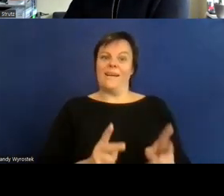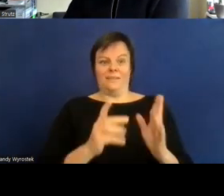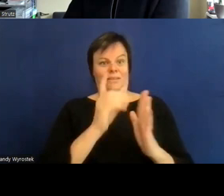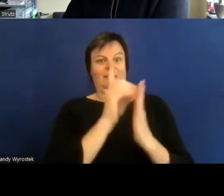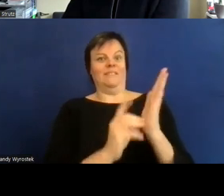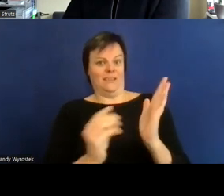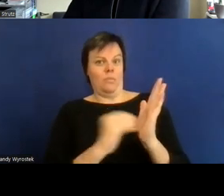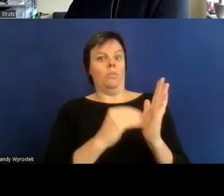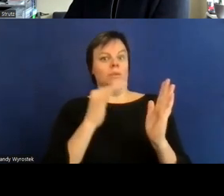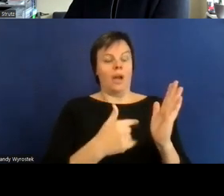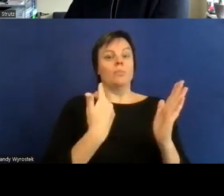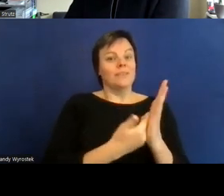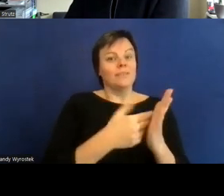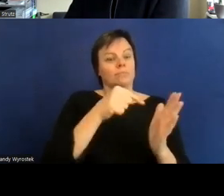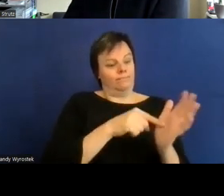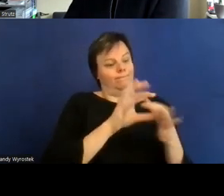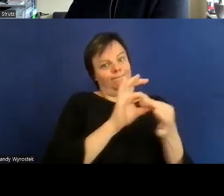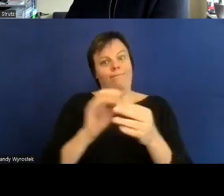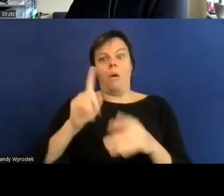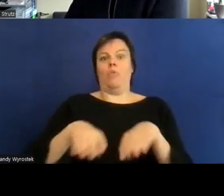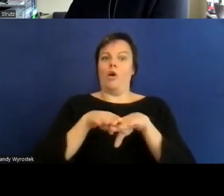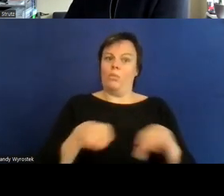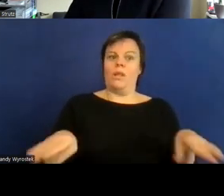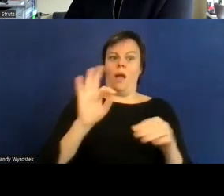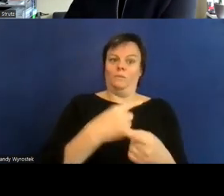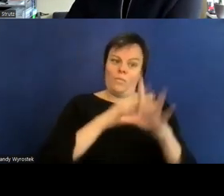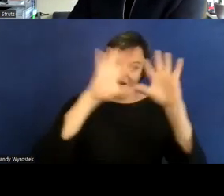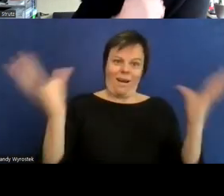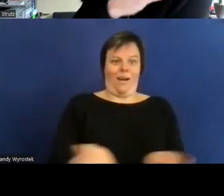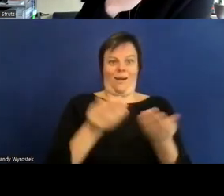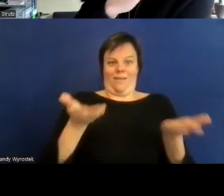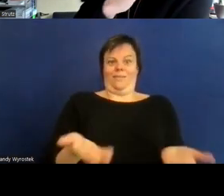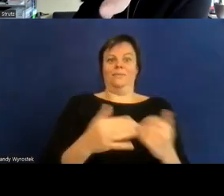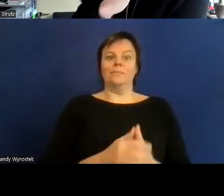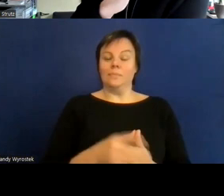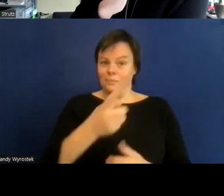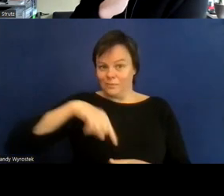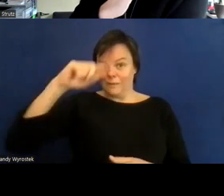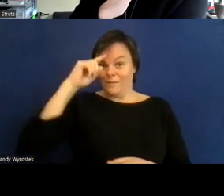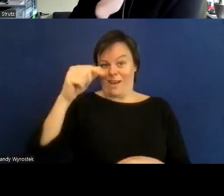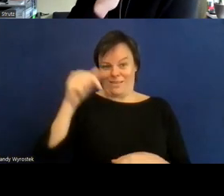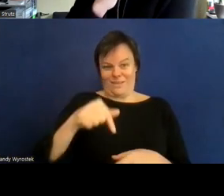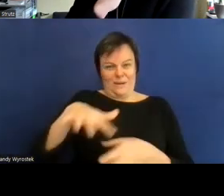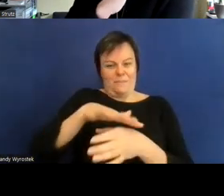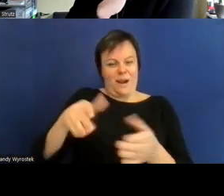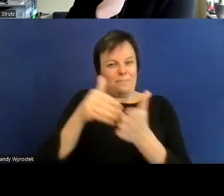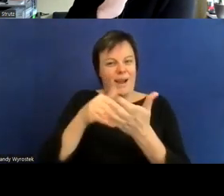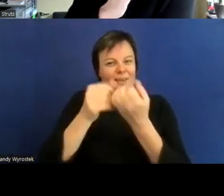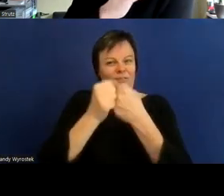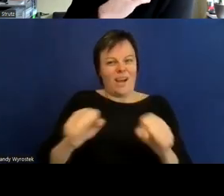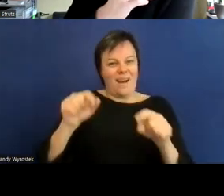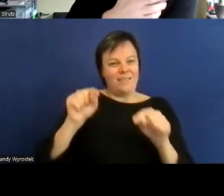der Barrierefreiheit im Web tatsächlich am weitesten fortgeschritten sind natürlich aber dennoch auch eine